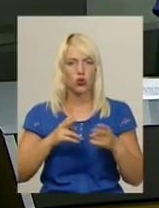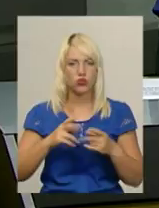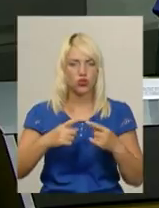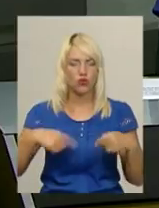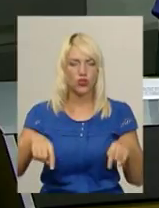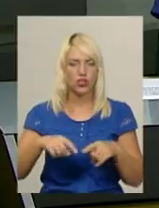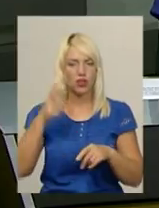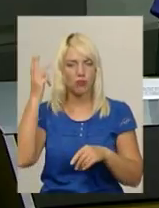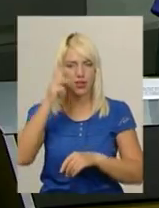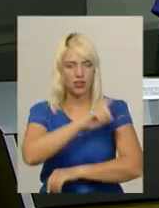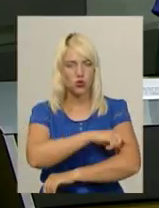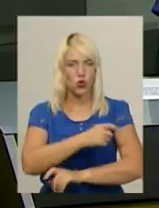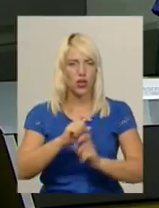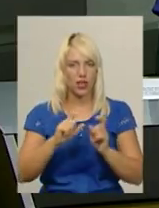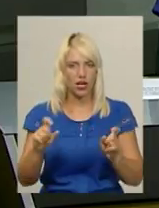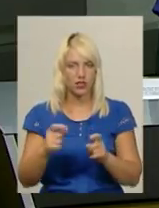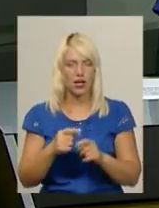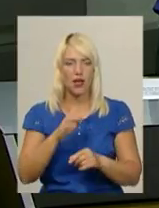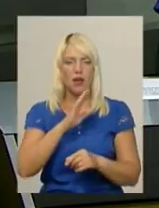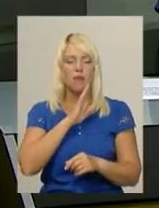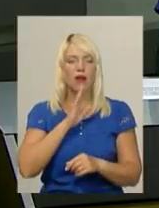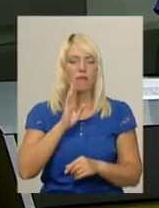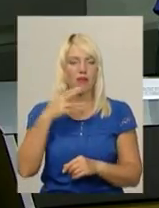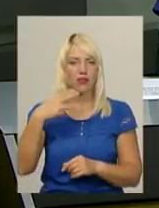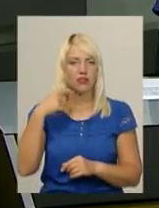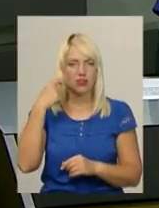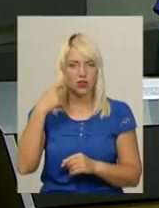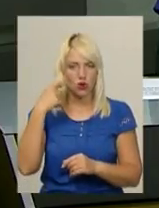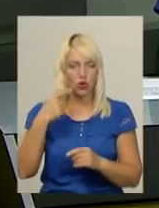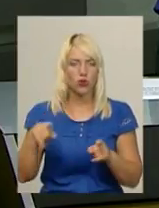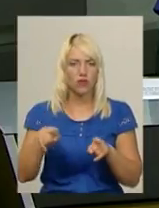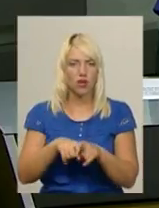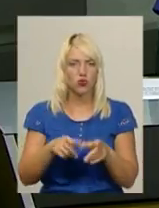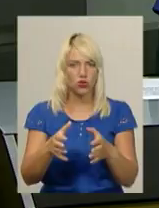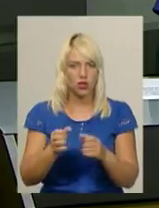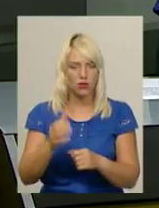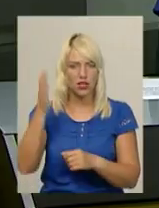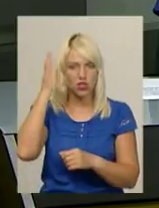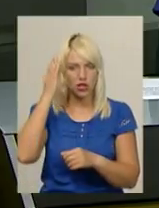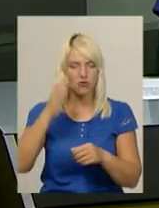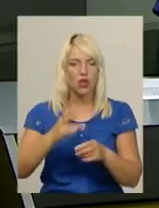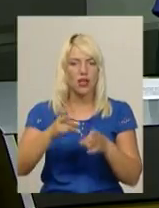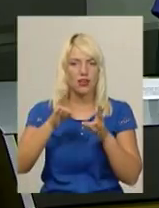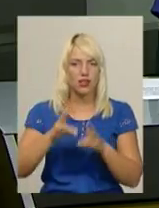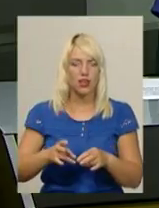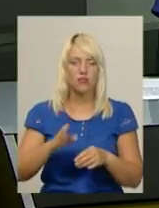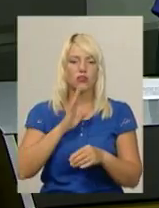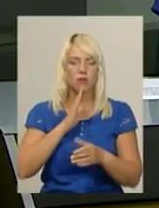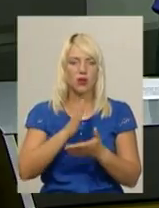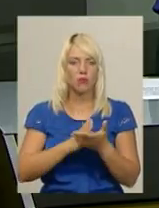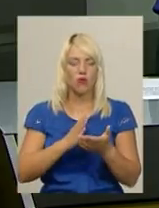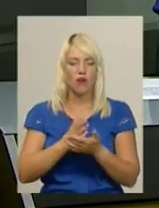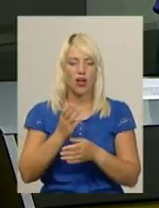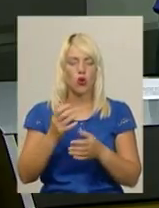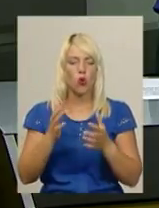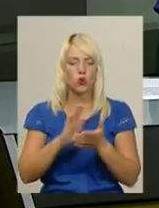лікарні Василь Левицький. 30-річна мати хлопчика також отримала черепно-мозкову травму. Вона перебуває у стані середньої важкості.